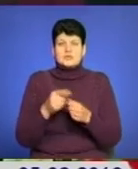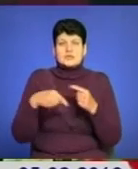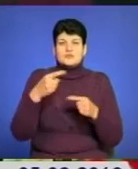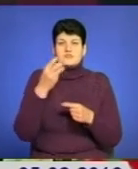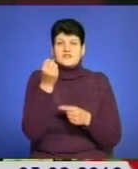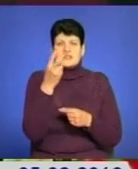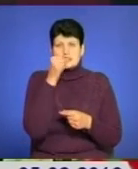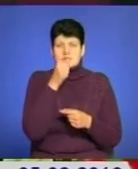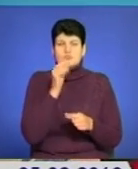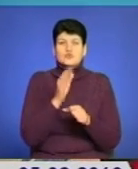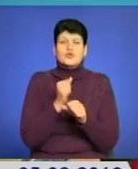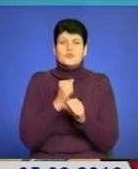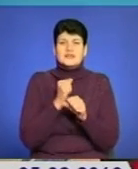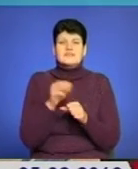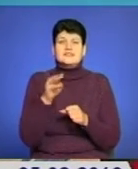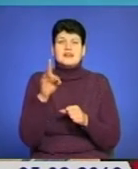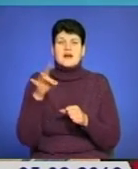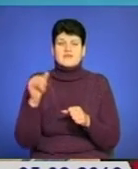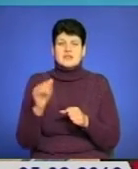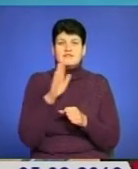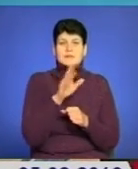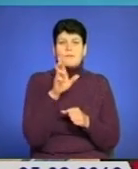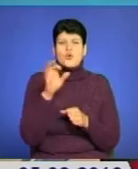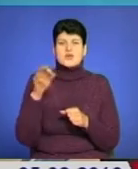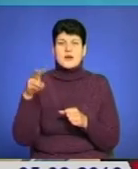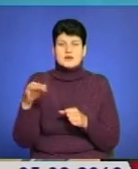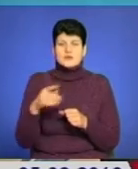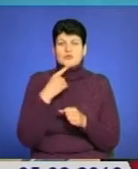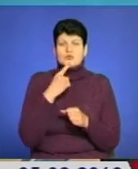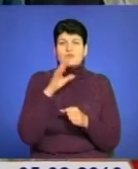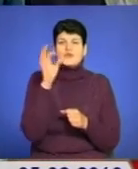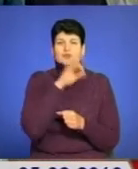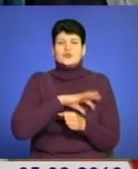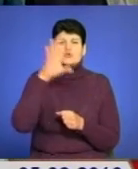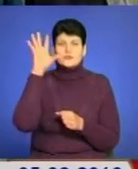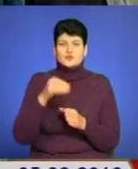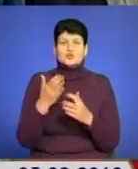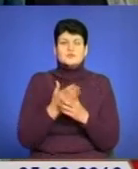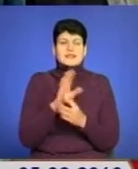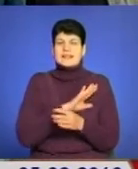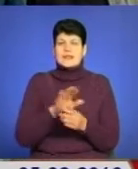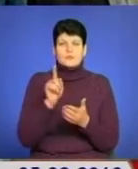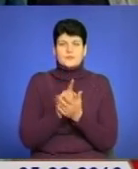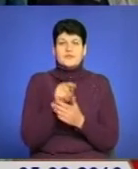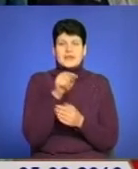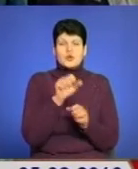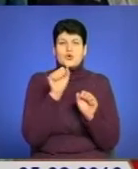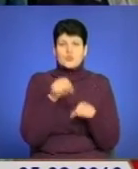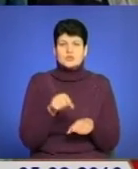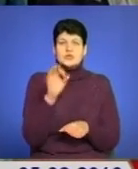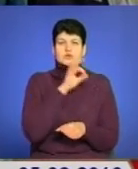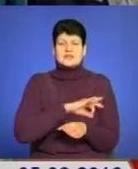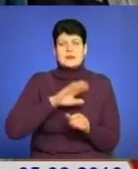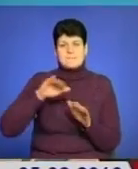здійснюватимуть у травні. Вадим Боярський також наголосив, що використовувати усю субсидію не обов'язково. Нею можна буде скористатися